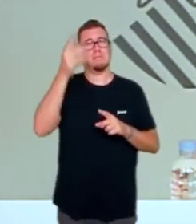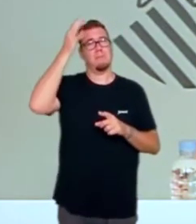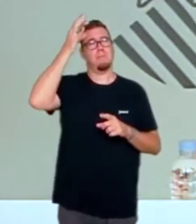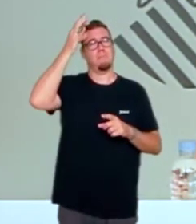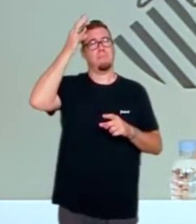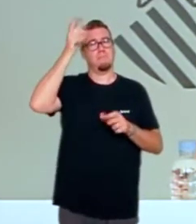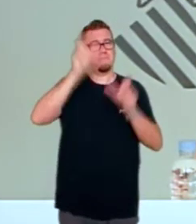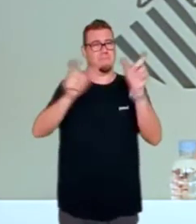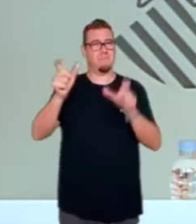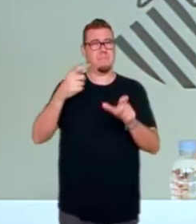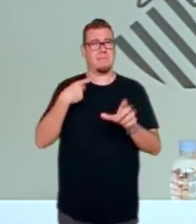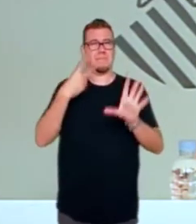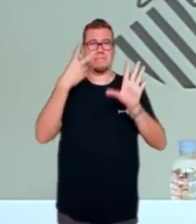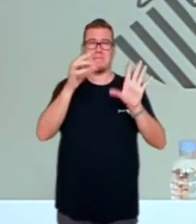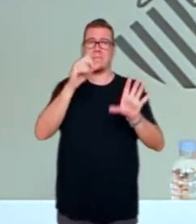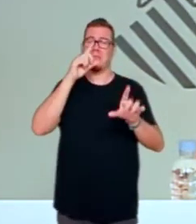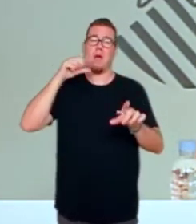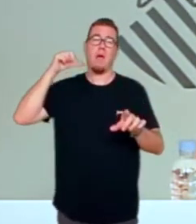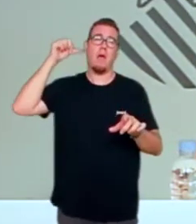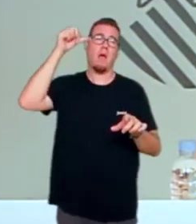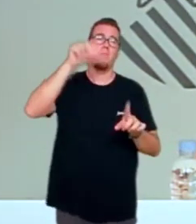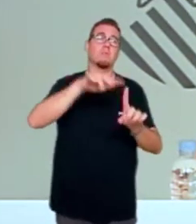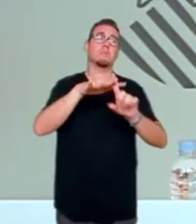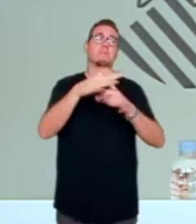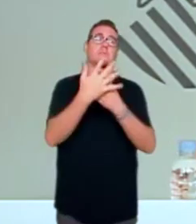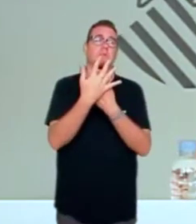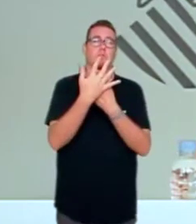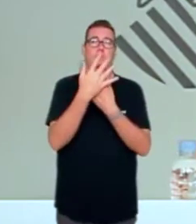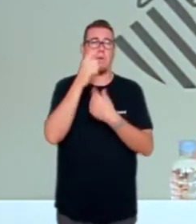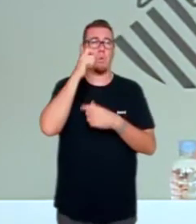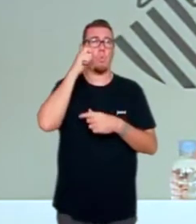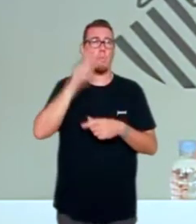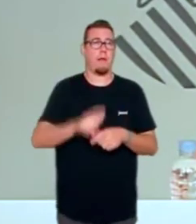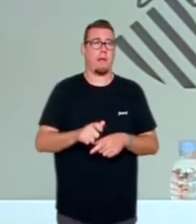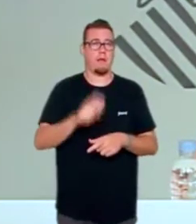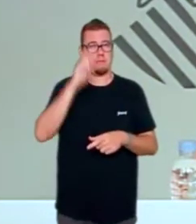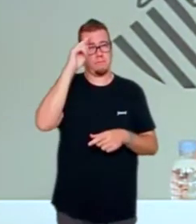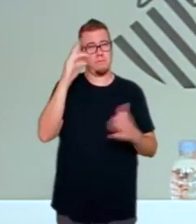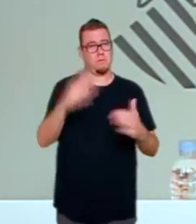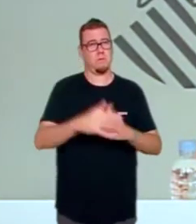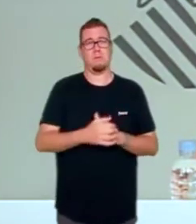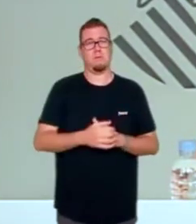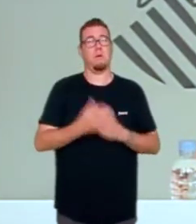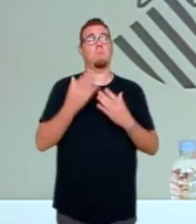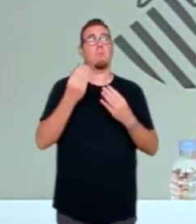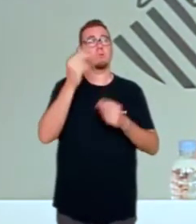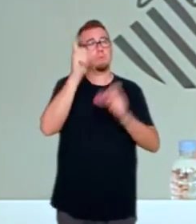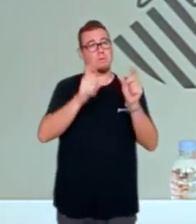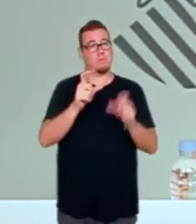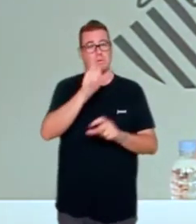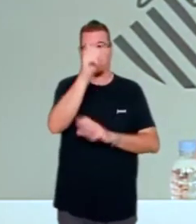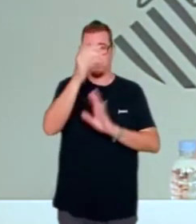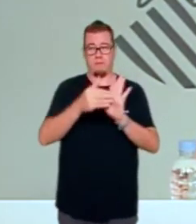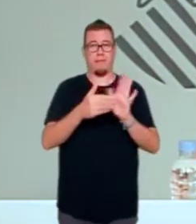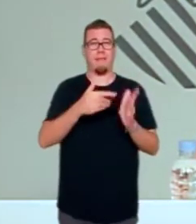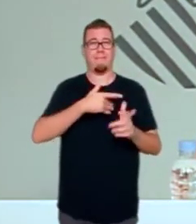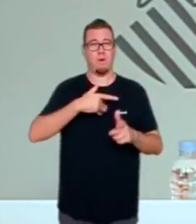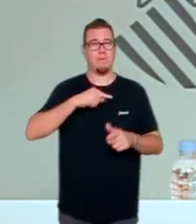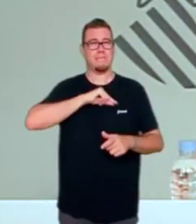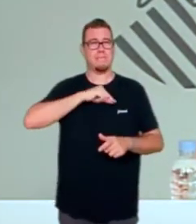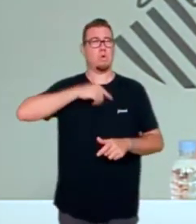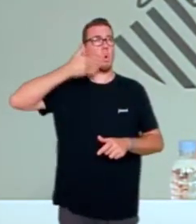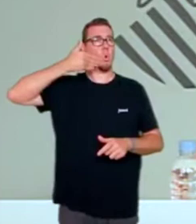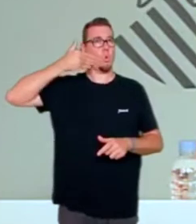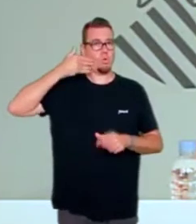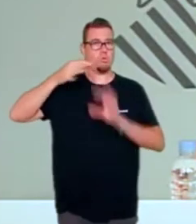porta 70 anys en una situació infrahumana. Que n'hi molts valencians i valencianes que volen estar orgullosos de la